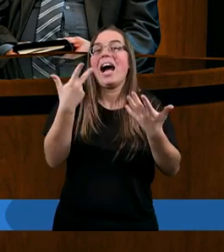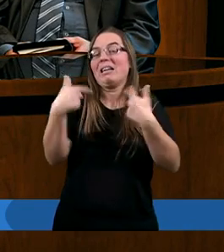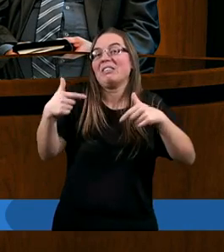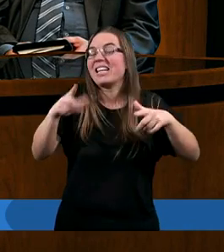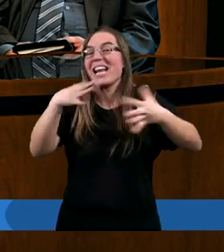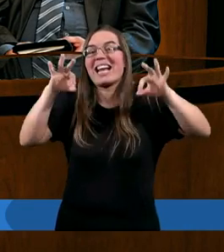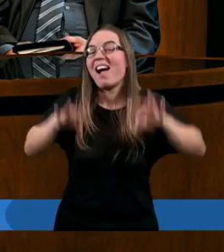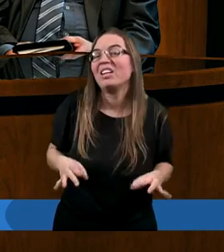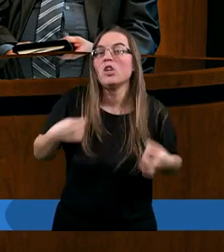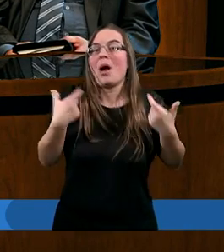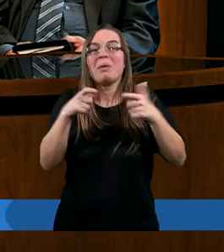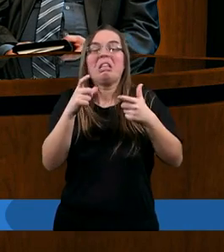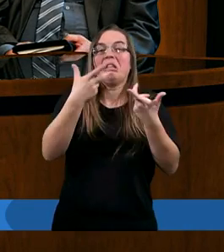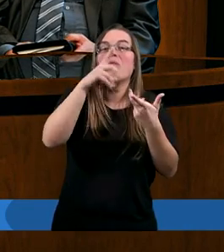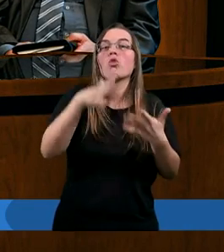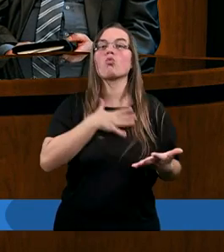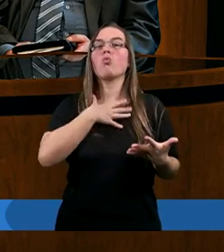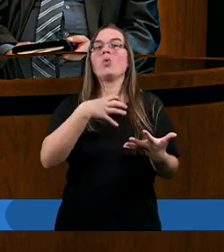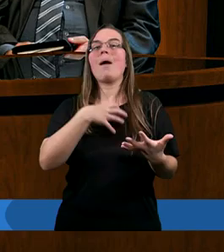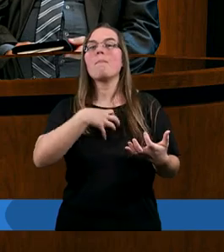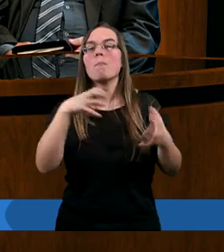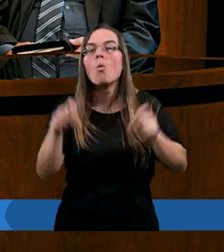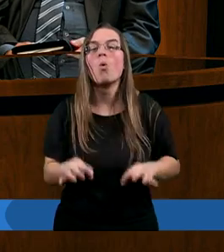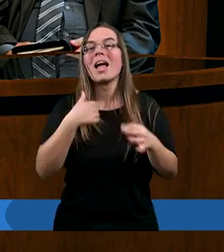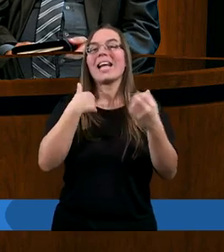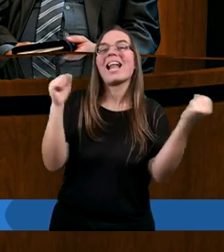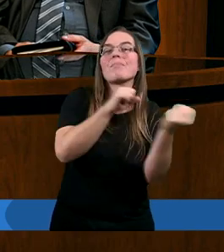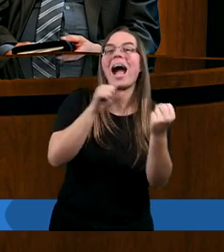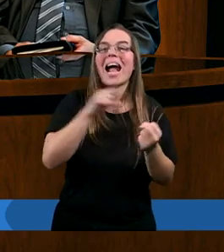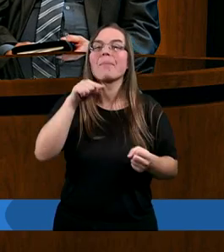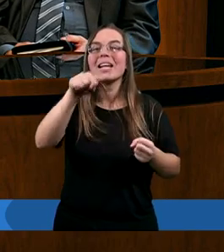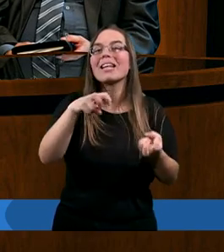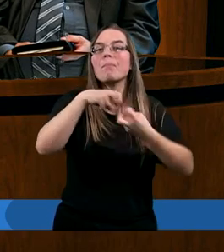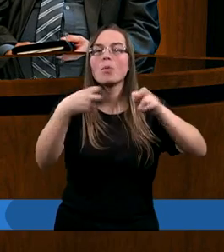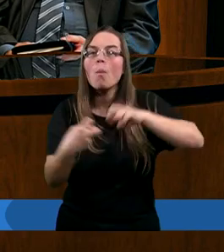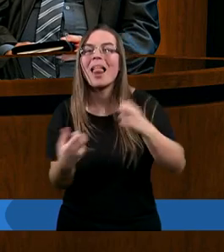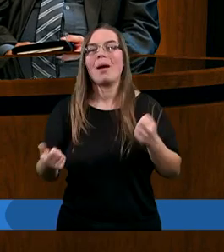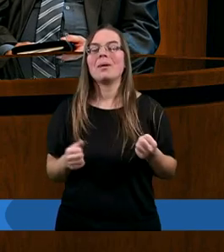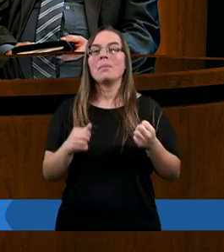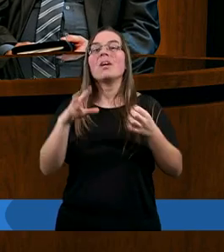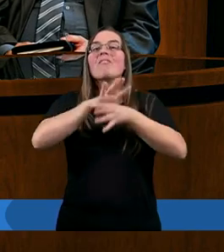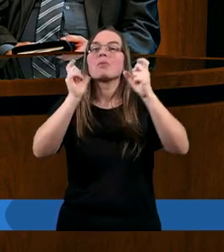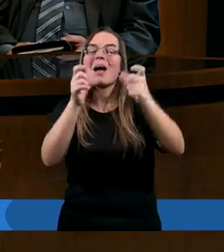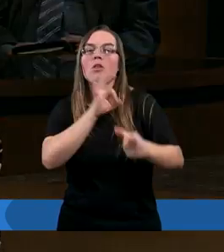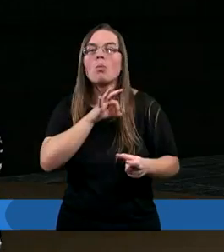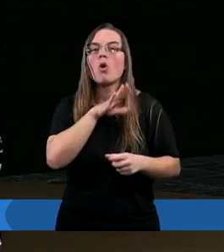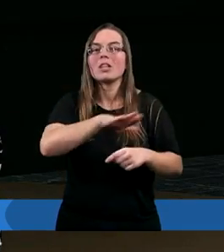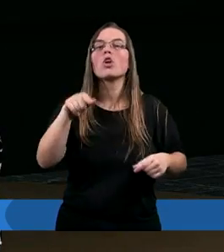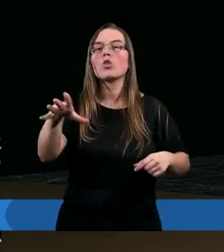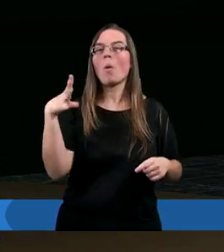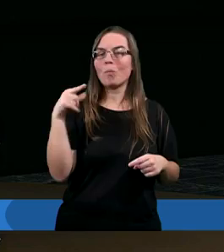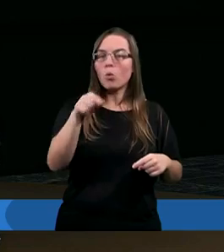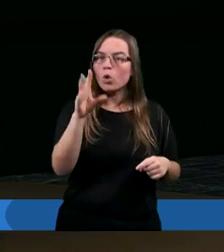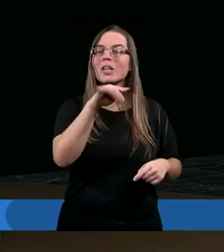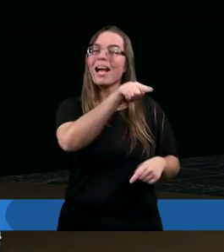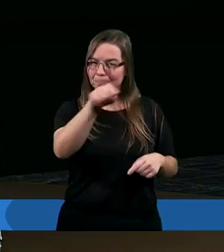czuję ból, dzień za dniem zmagam się, no w przypadku moich dzieci to było to, że